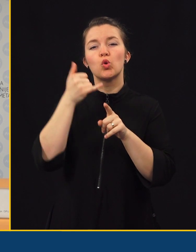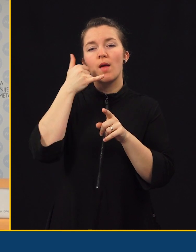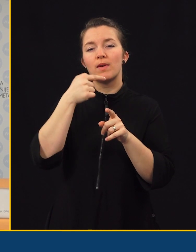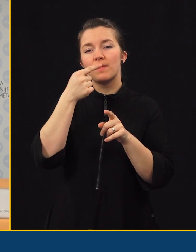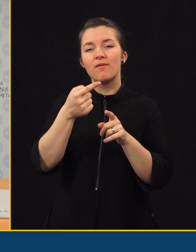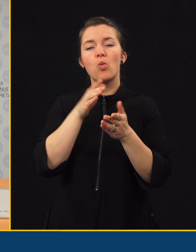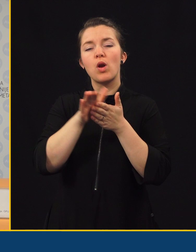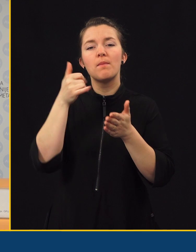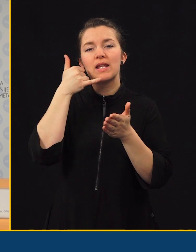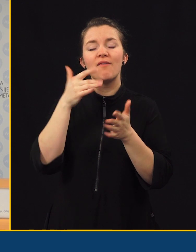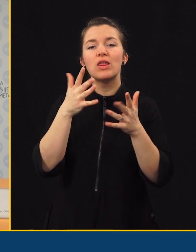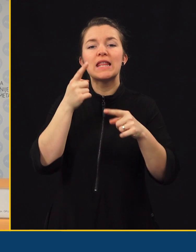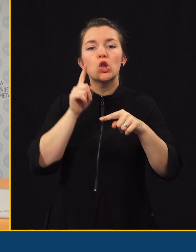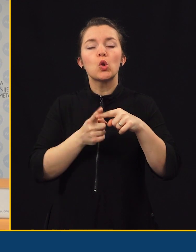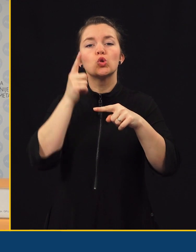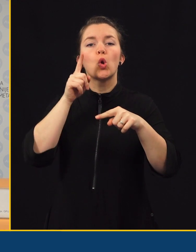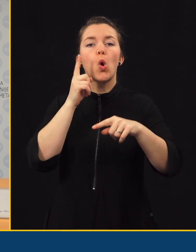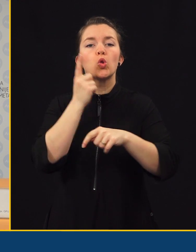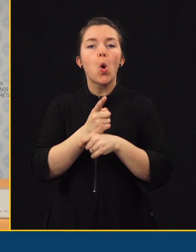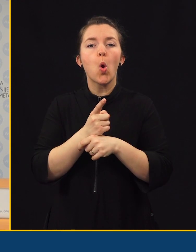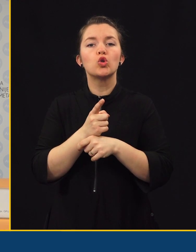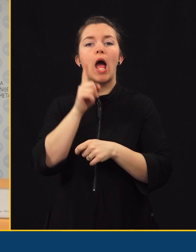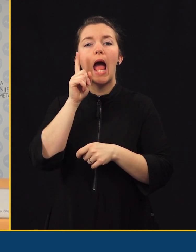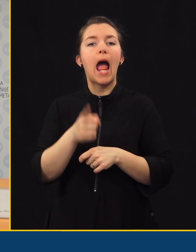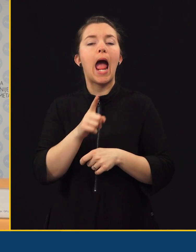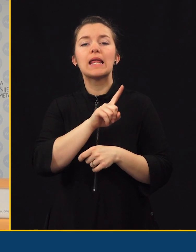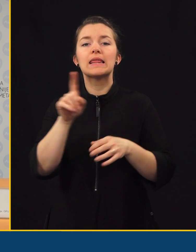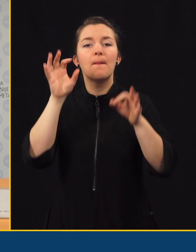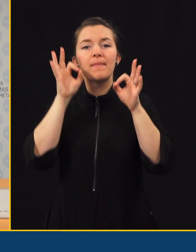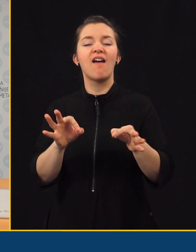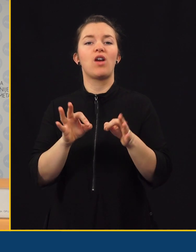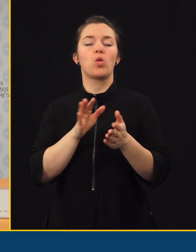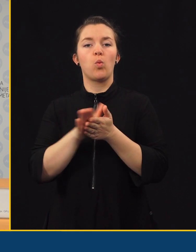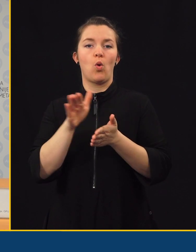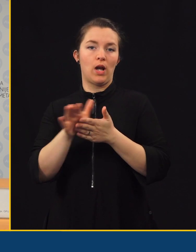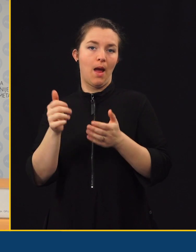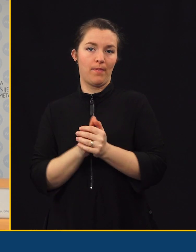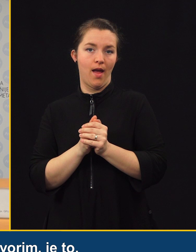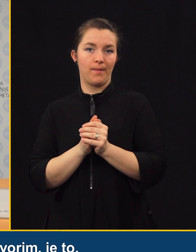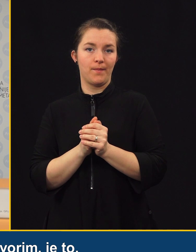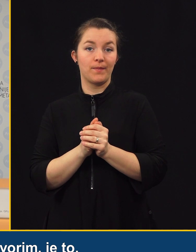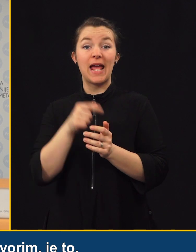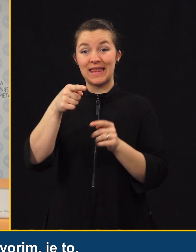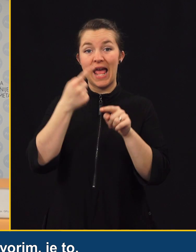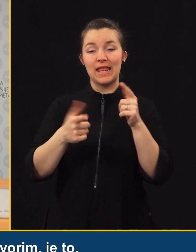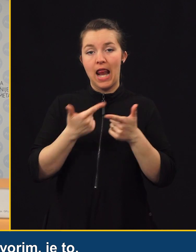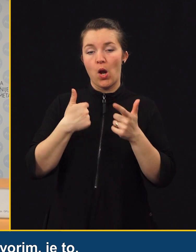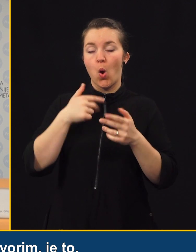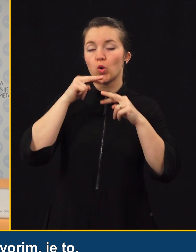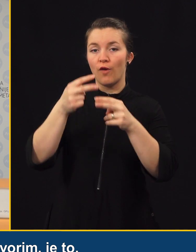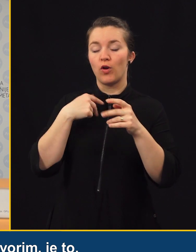telefon, naporaba telefona, ker mi je točno določeno, kaj je nepravilni premik. V ta del, katerega